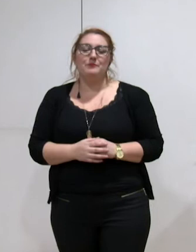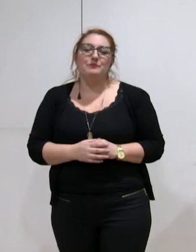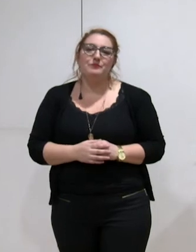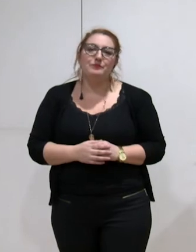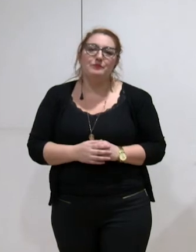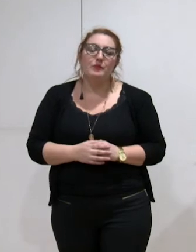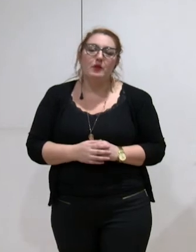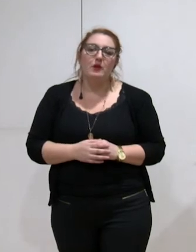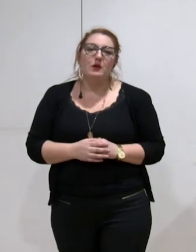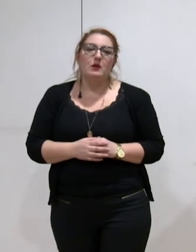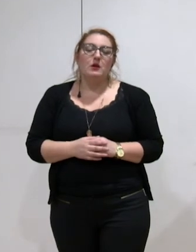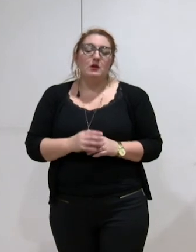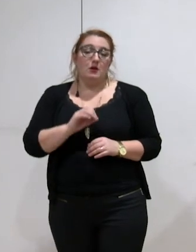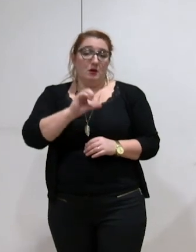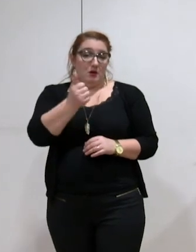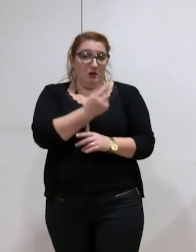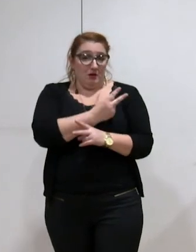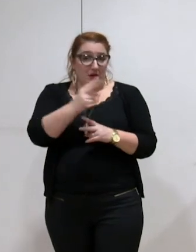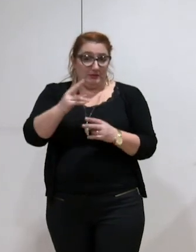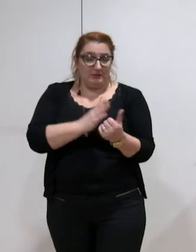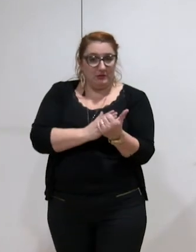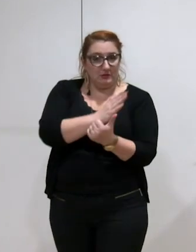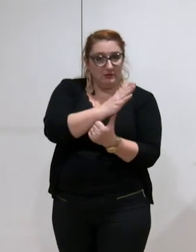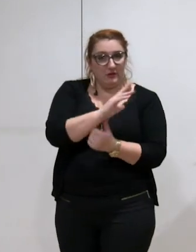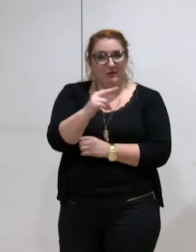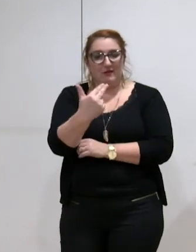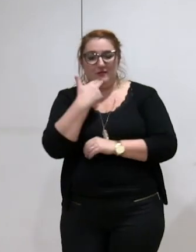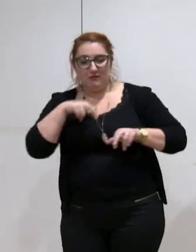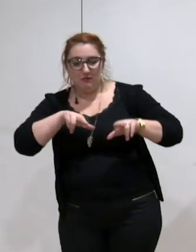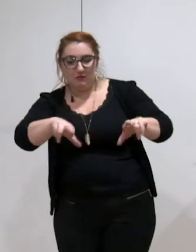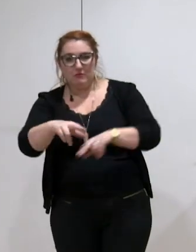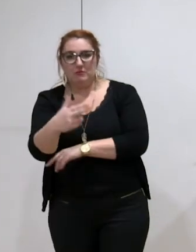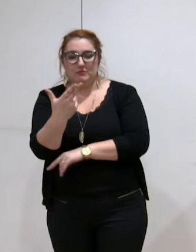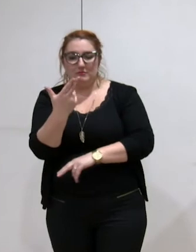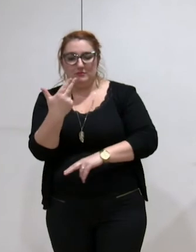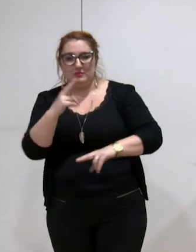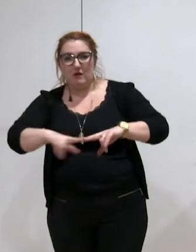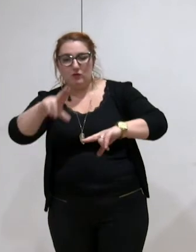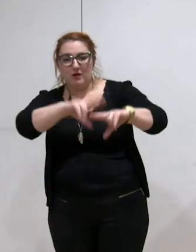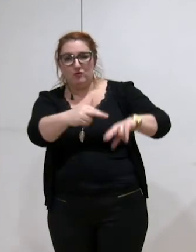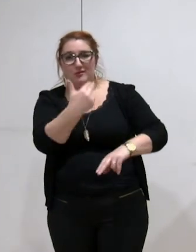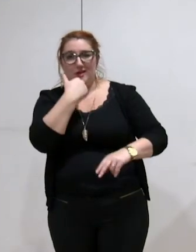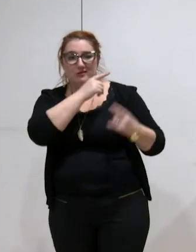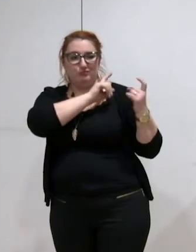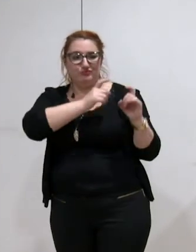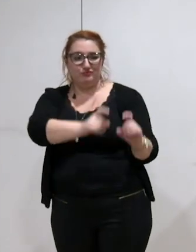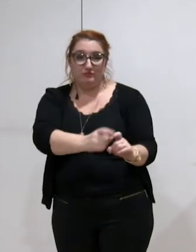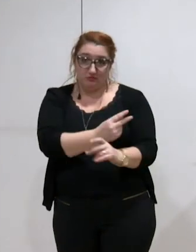'est une perte de qualité dans l'entretien de la voirie. Et deuxième risque, c'est qu